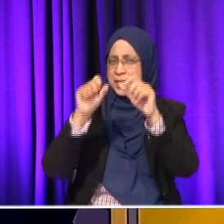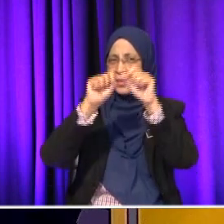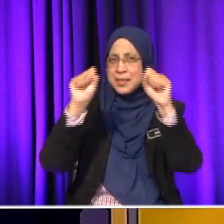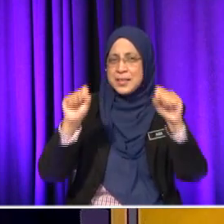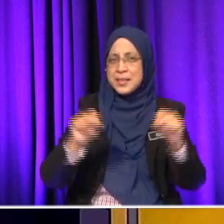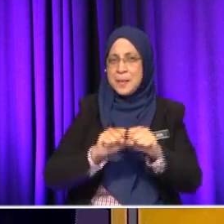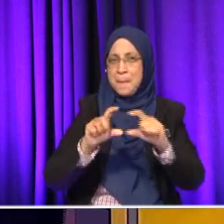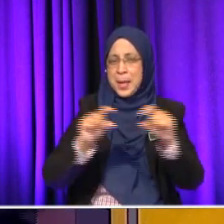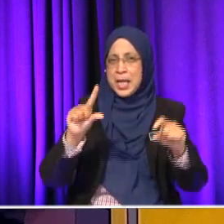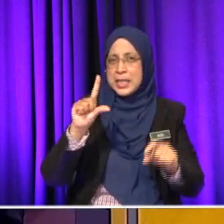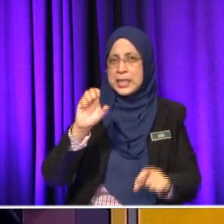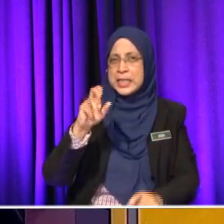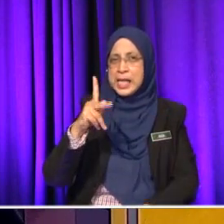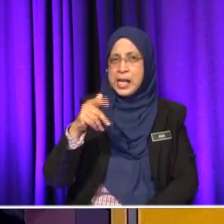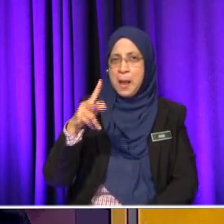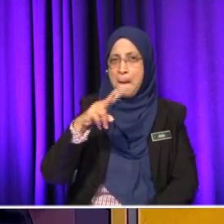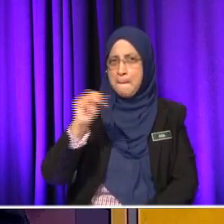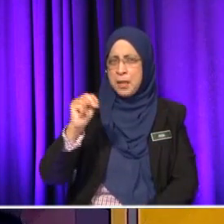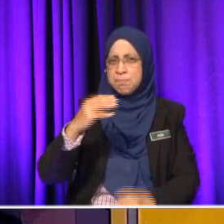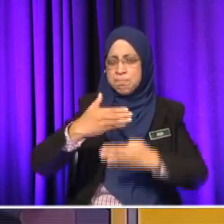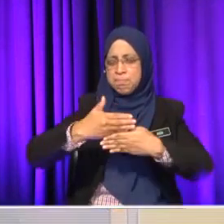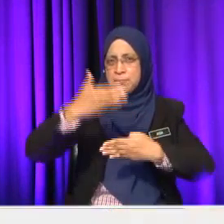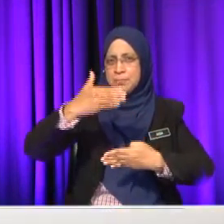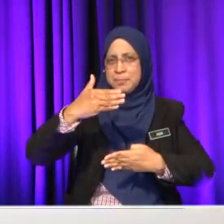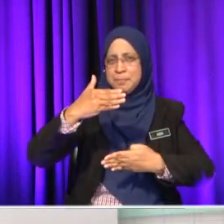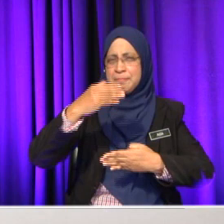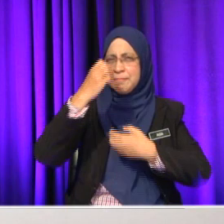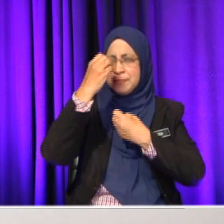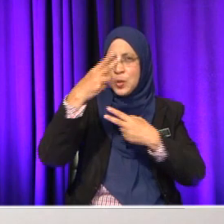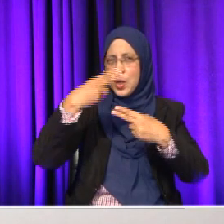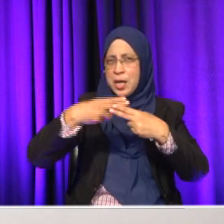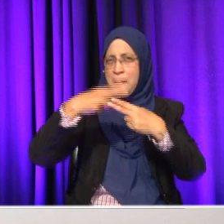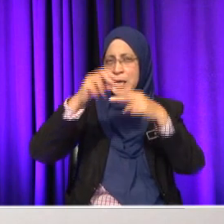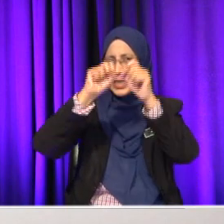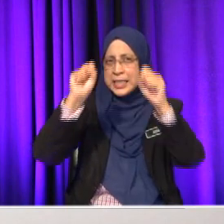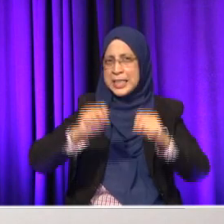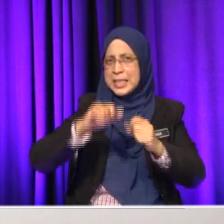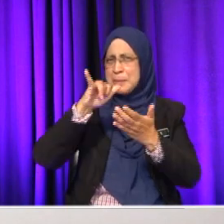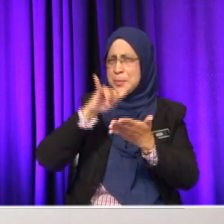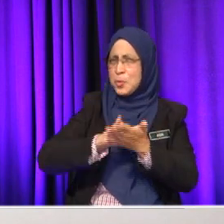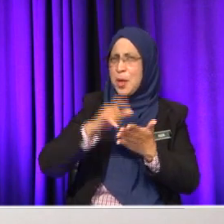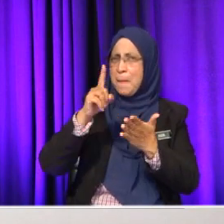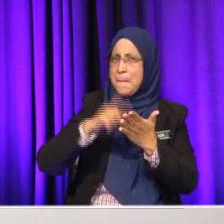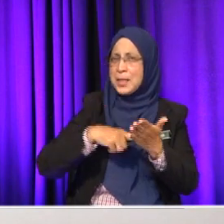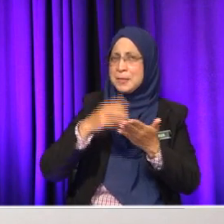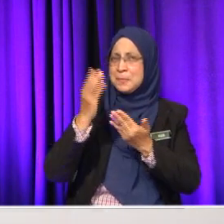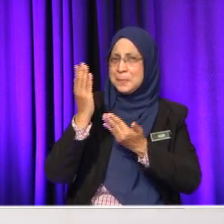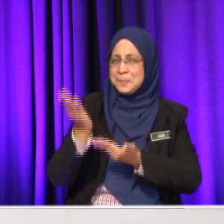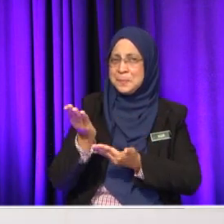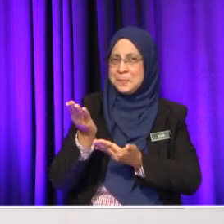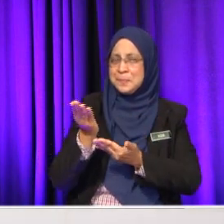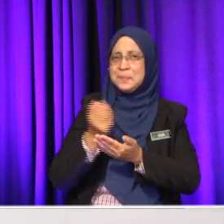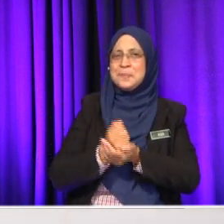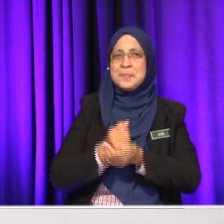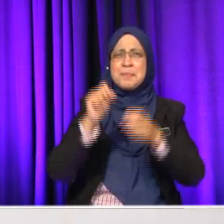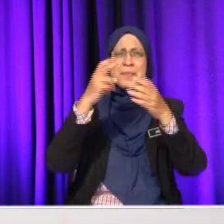paik lekapan pada sebuah bangunan. Soalan dia, nyatakan nama sistem itu. Siapa nak jawab? Nama dia,